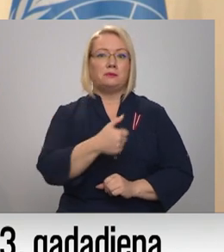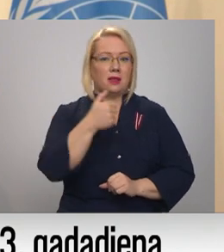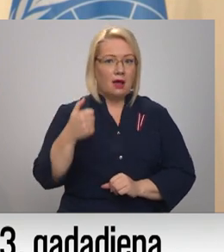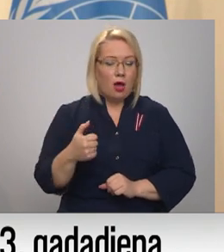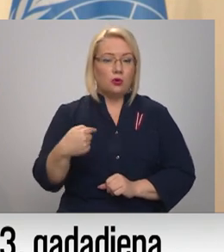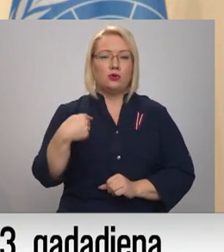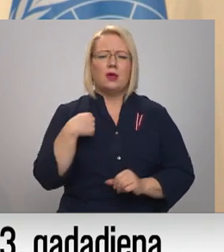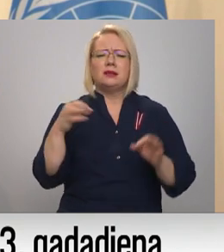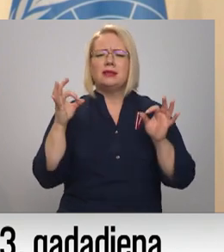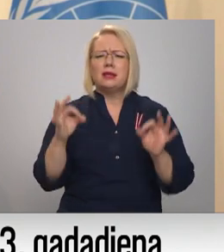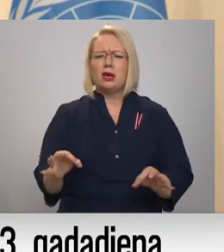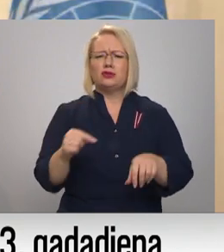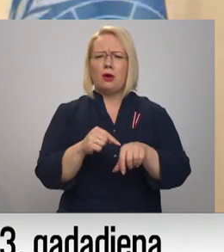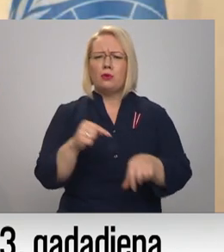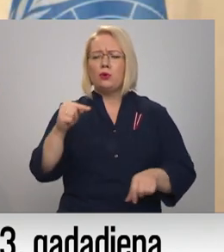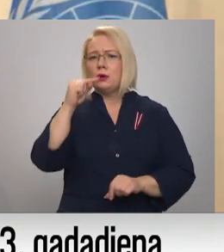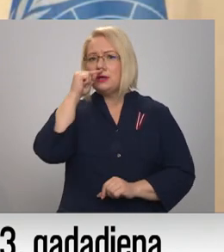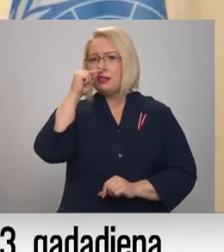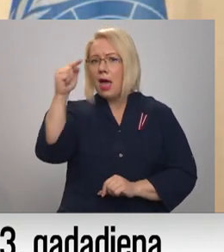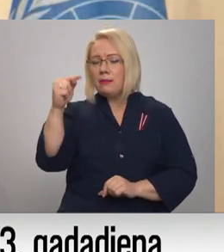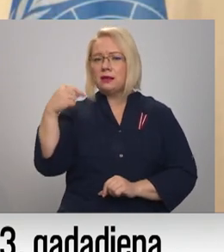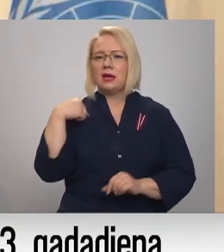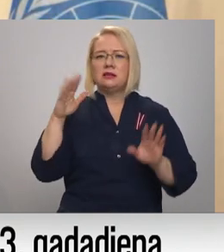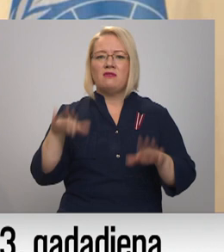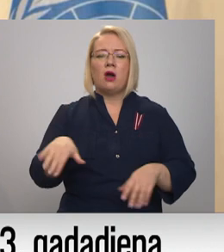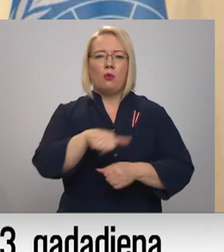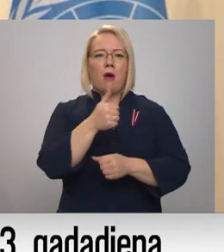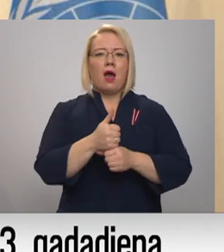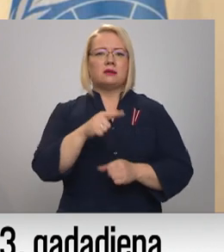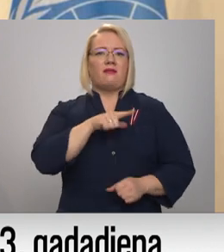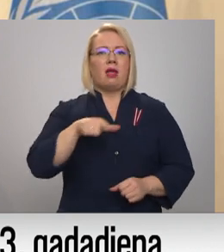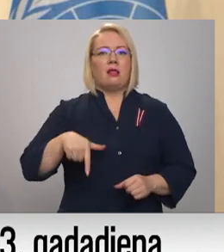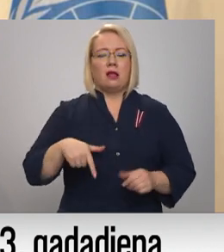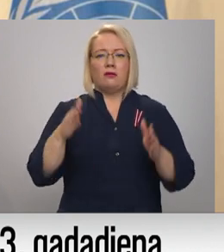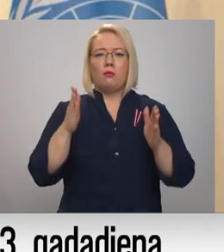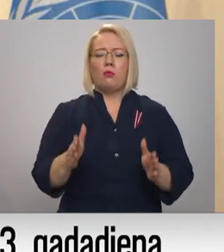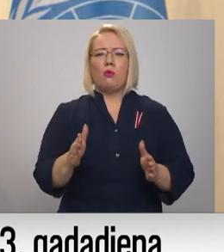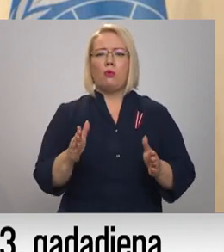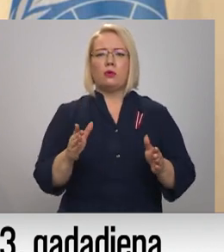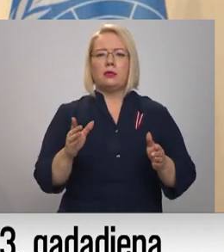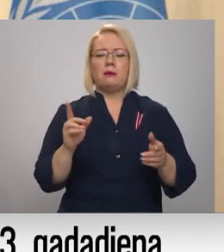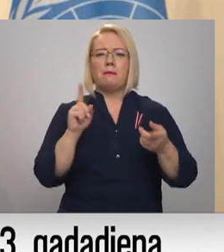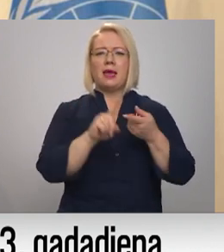Es tiešām jūtos, kā es varu pārstāvēt Latviju un būtu iesaistīta